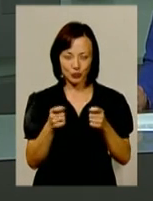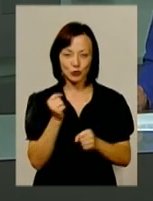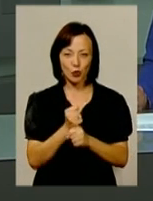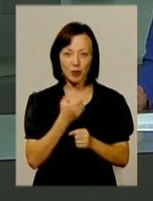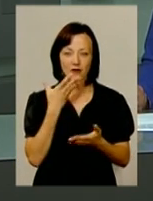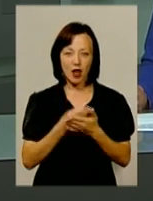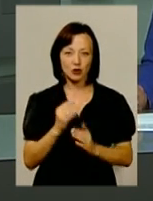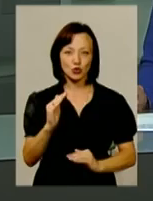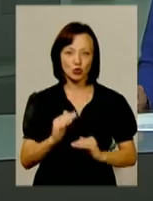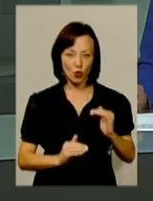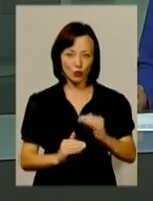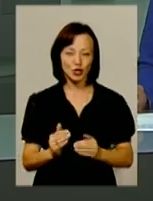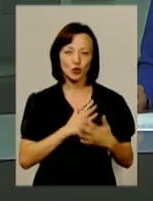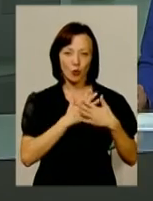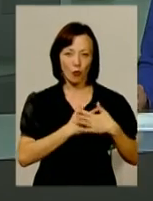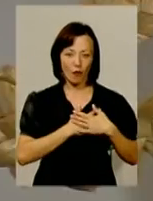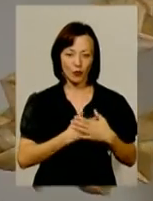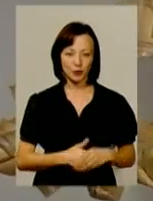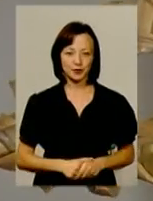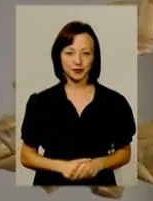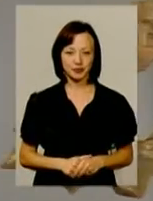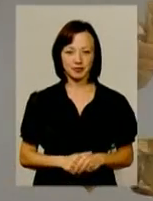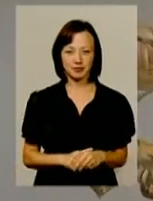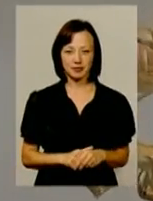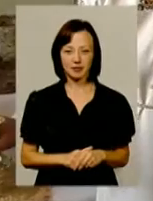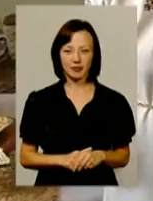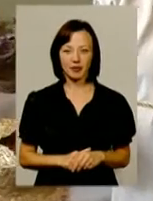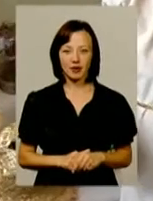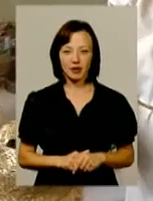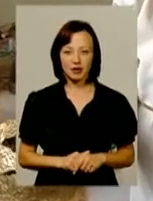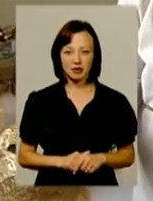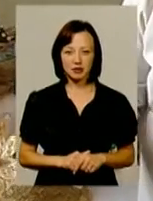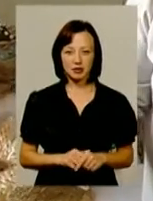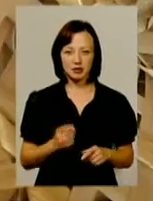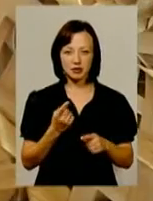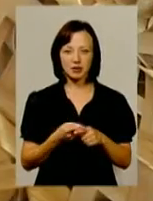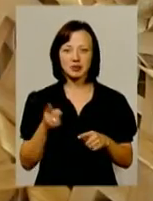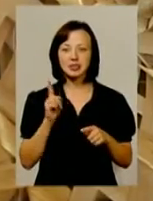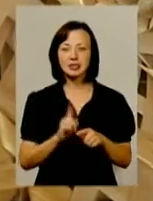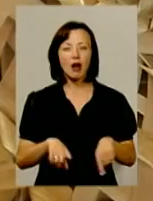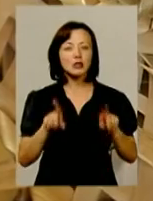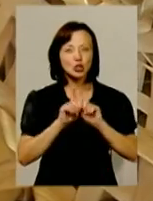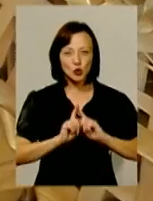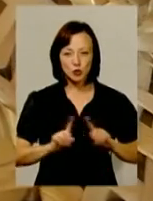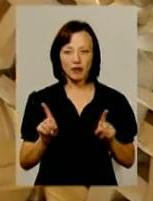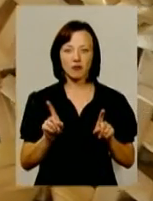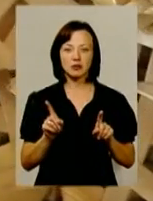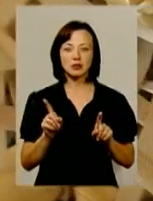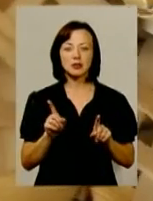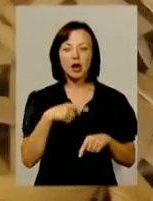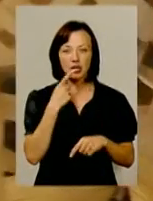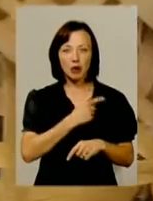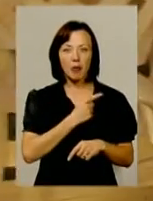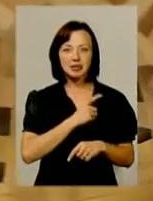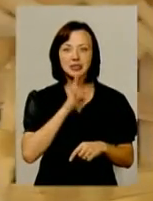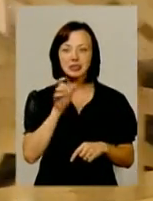зробленого власноруч та з любов'ю. Це ж цікаво, оригінальний, я думаю, це ексклюзив. Каже майстриня Надія Забачинська, яка